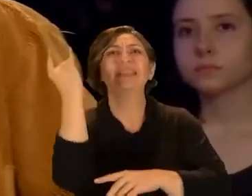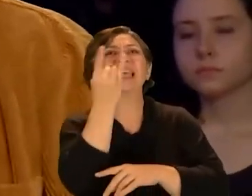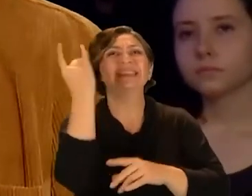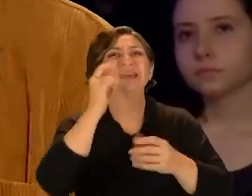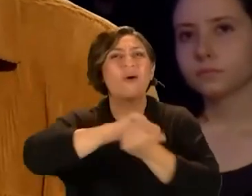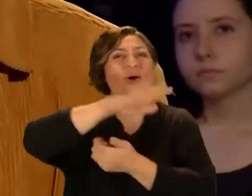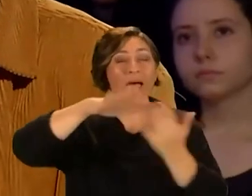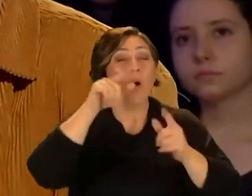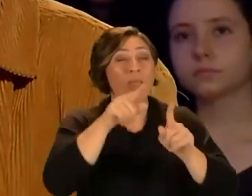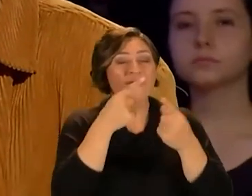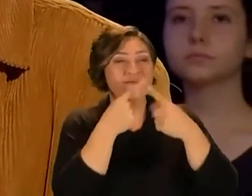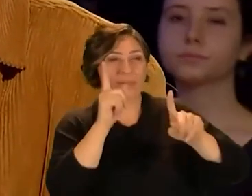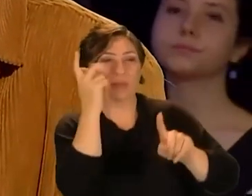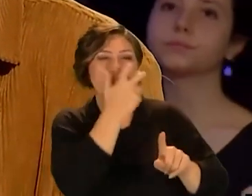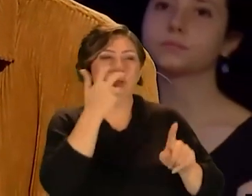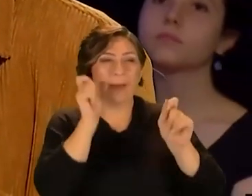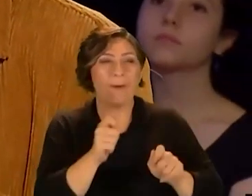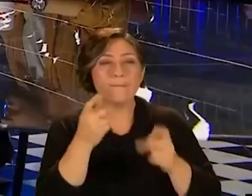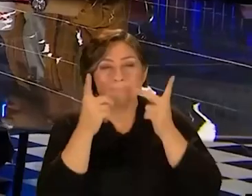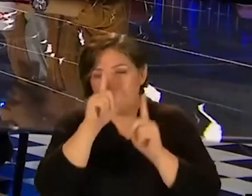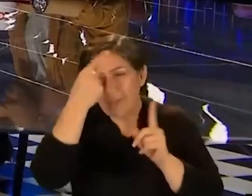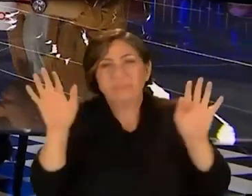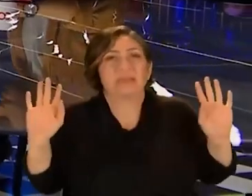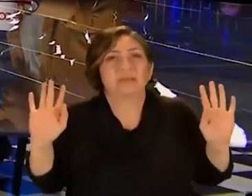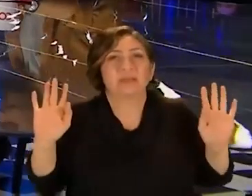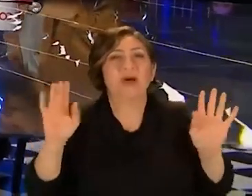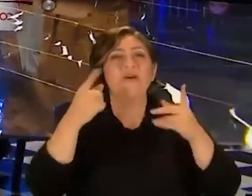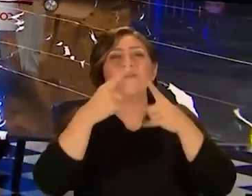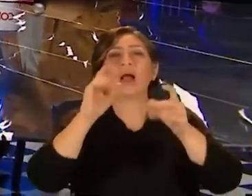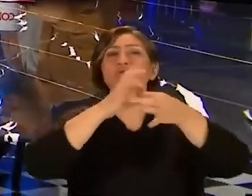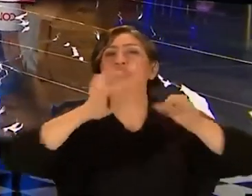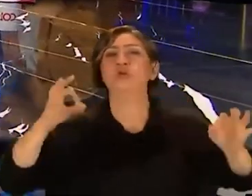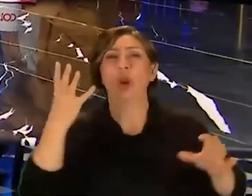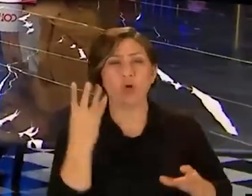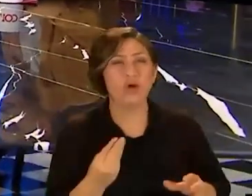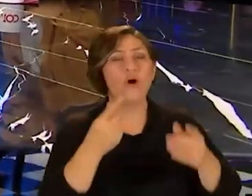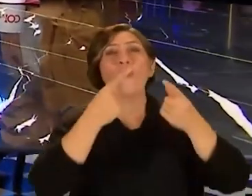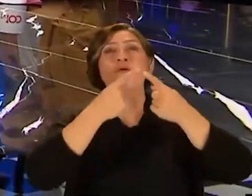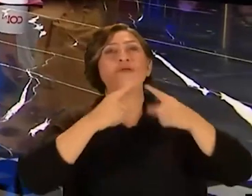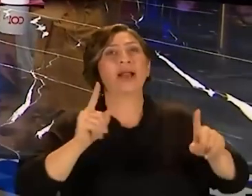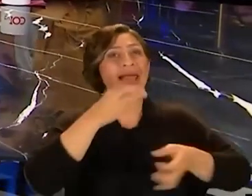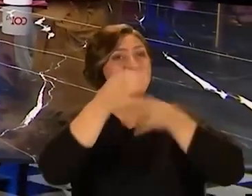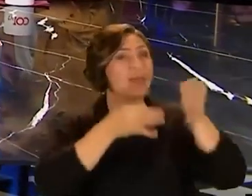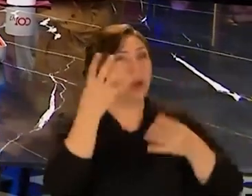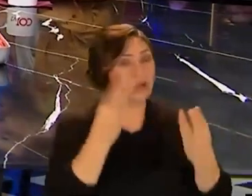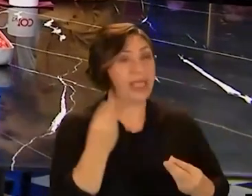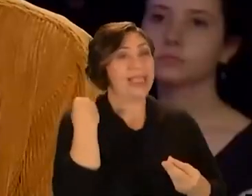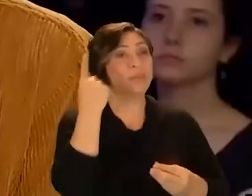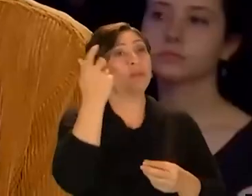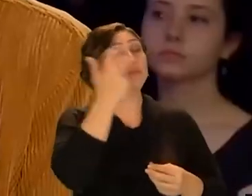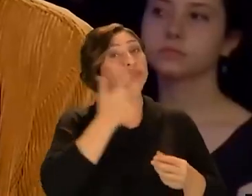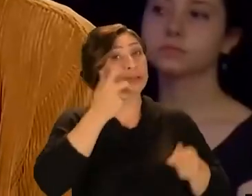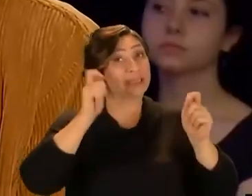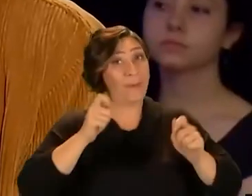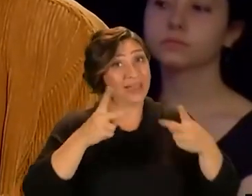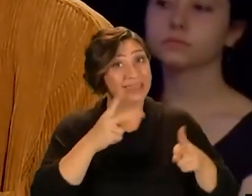işte farklı bir müzik yapabiliriz. Bağımsız bir şekilde. Farklı sözlerin olduğu, farklı ifadelerin olduğu yeni